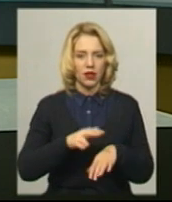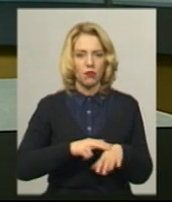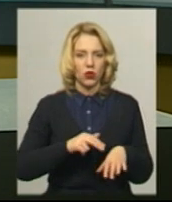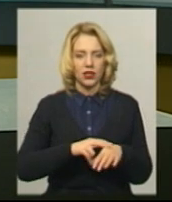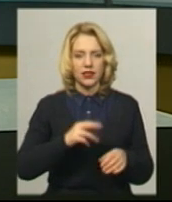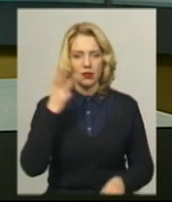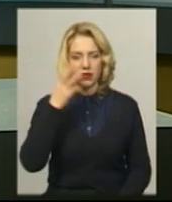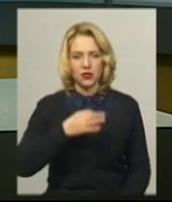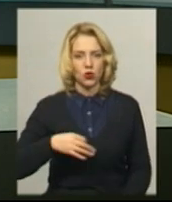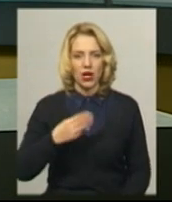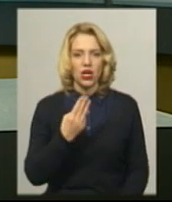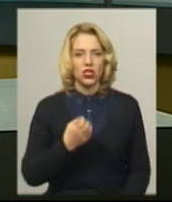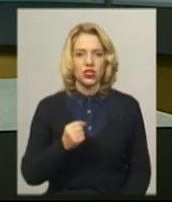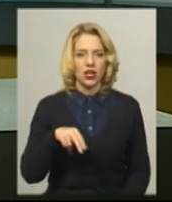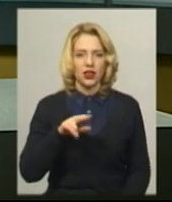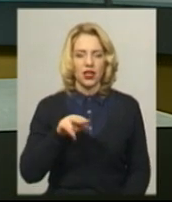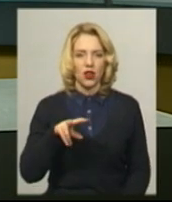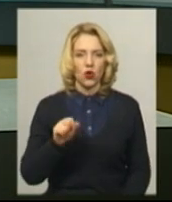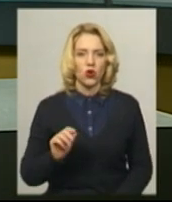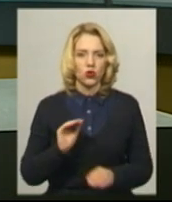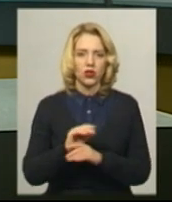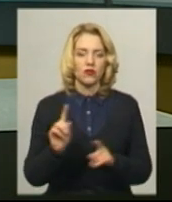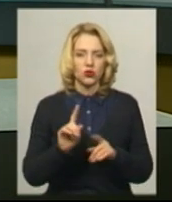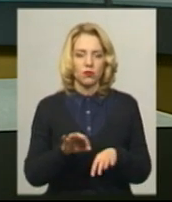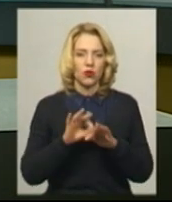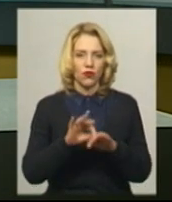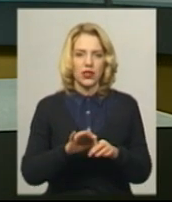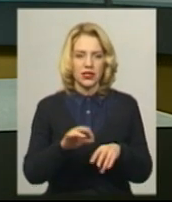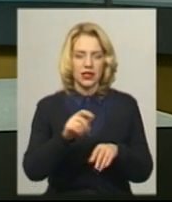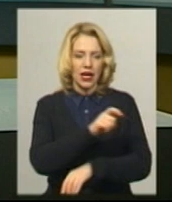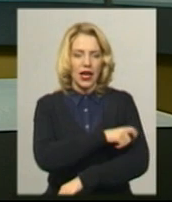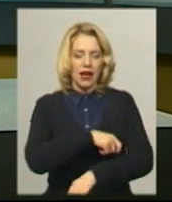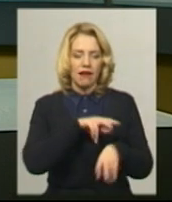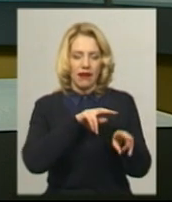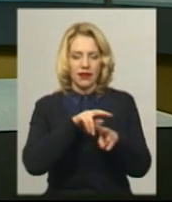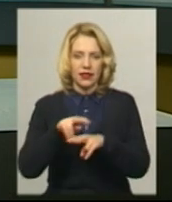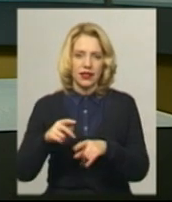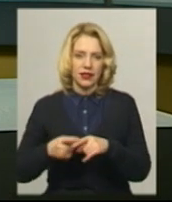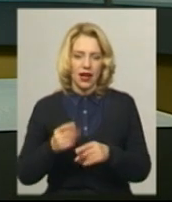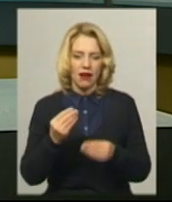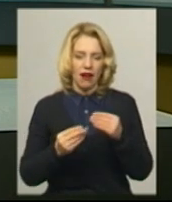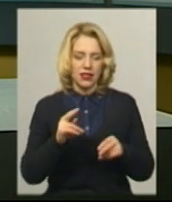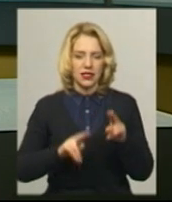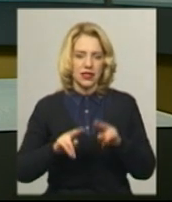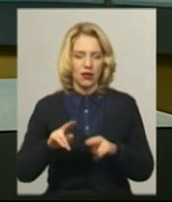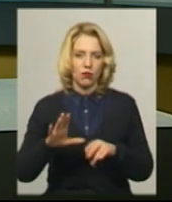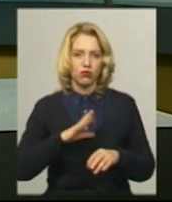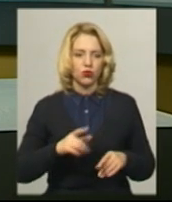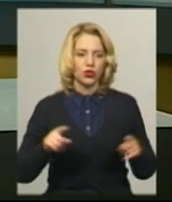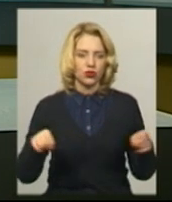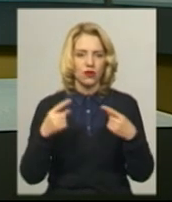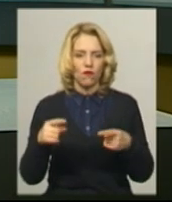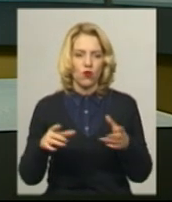області Анатолій Щадило Та додав, для того, аби провести рейди гральних закладів, були створені мобільні групи з числа працівників